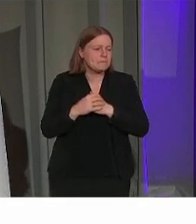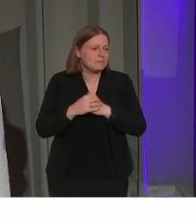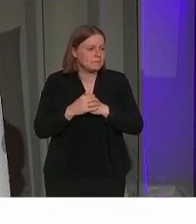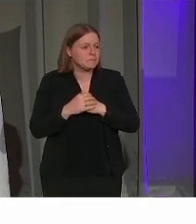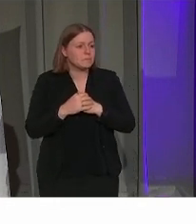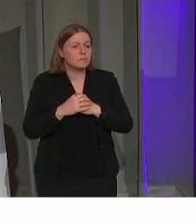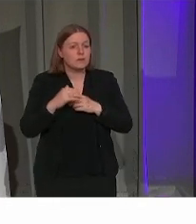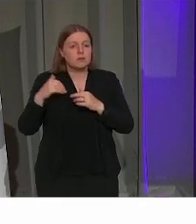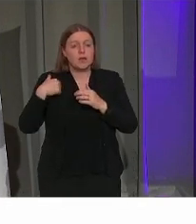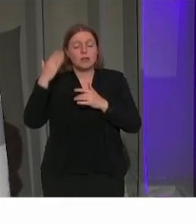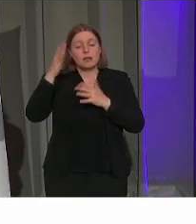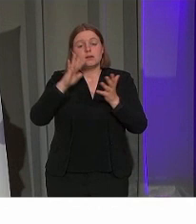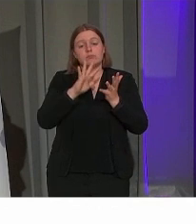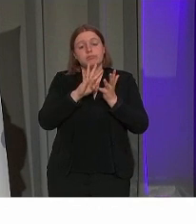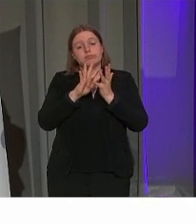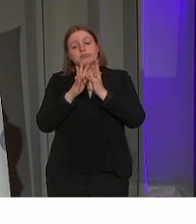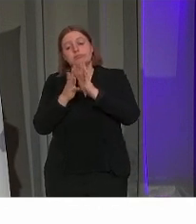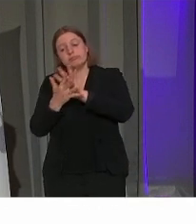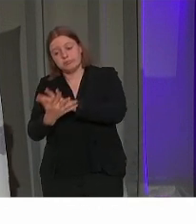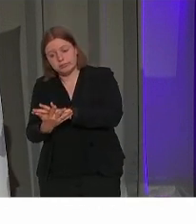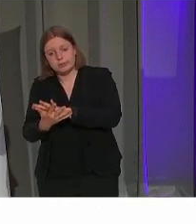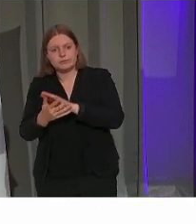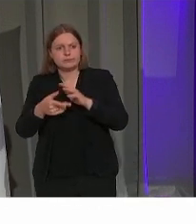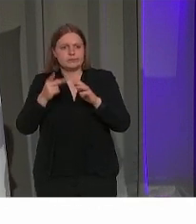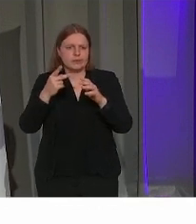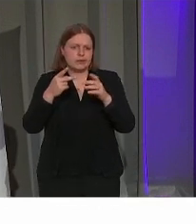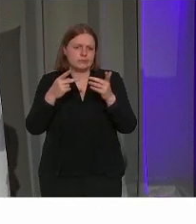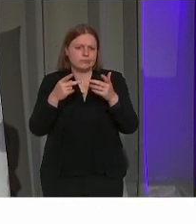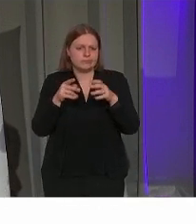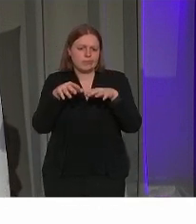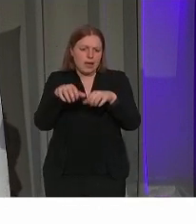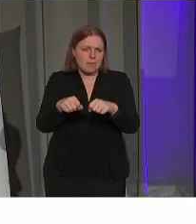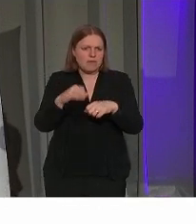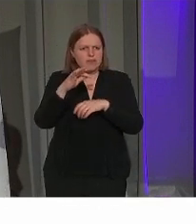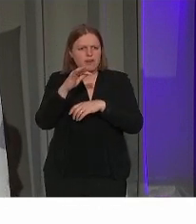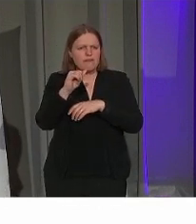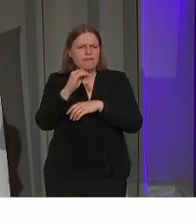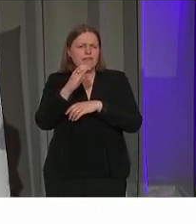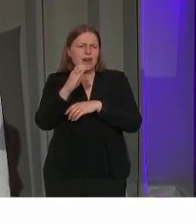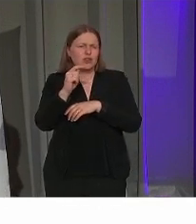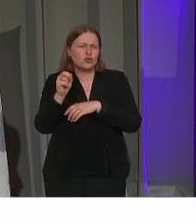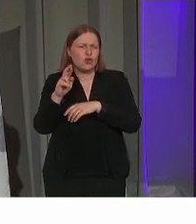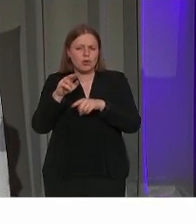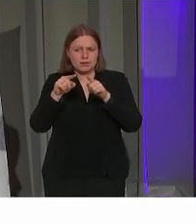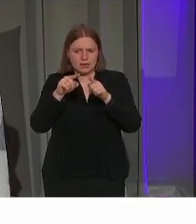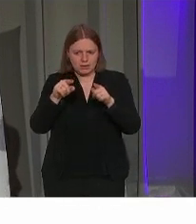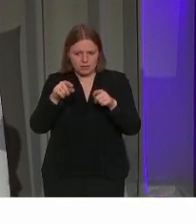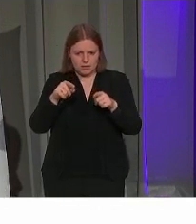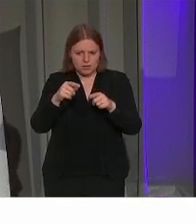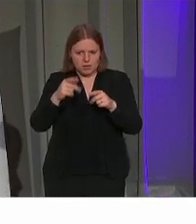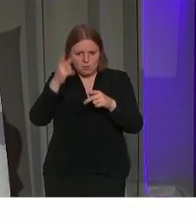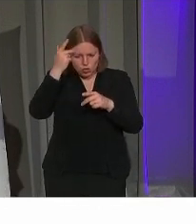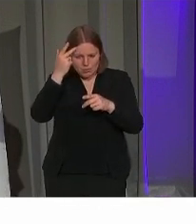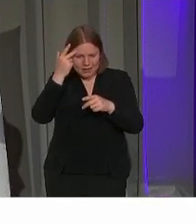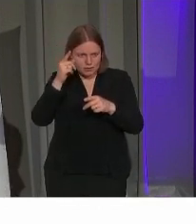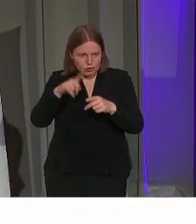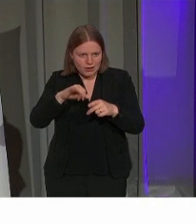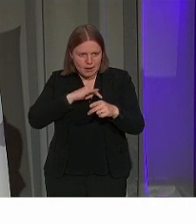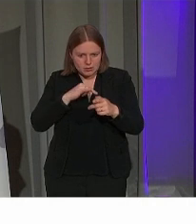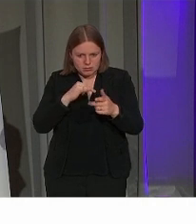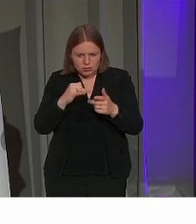geëvolueerd richting meer een factorbenadering. Waarbij we eigenlijk gaan zeggen, kijk, je moet die monumenten ook een functie geven. Je moet die